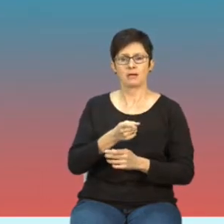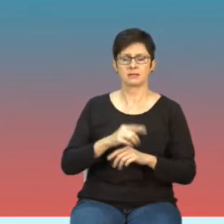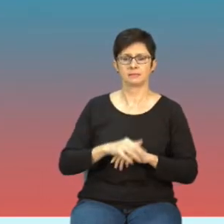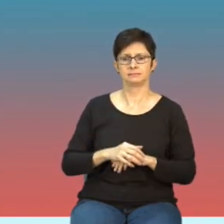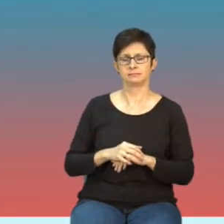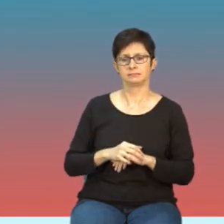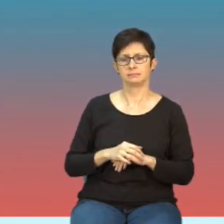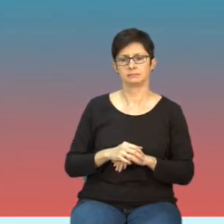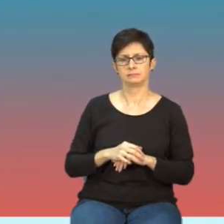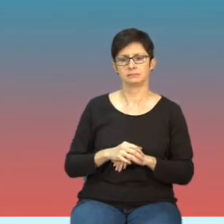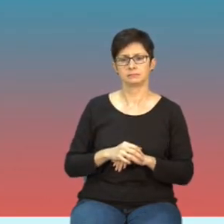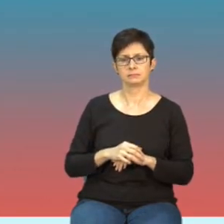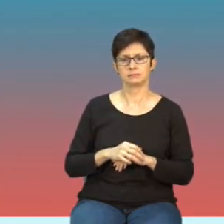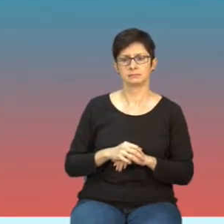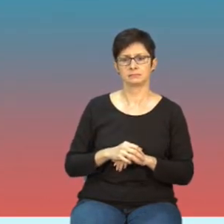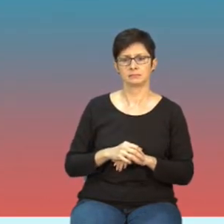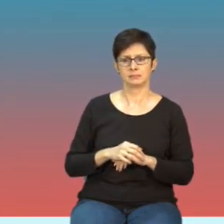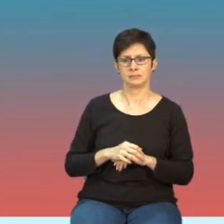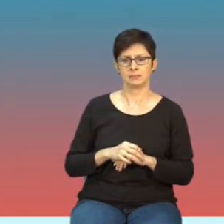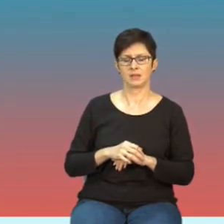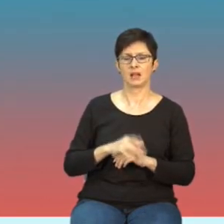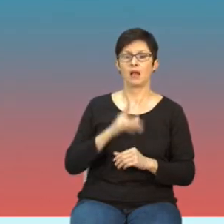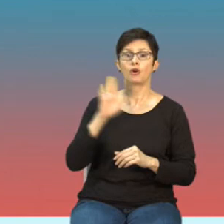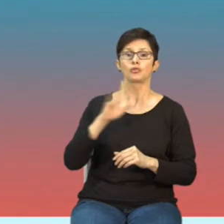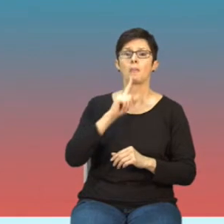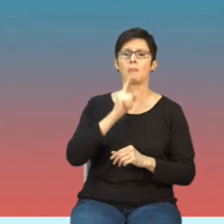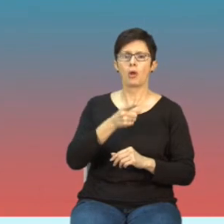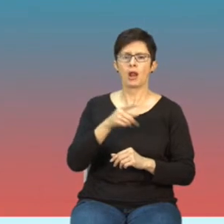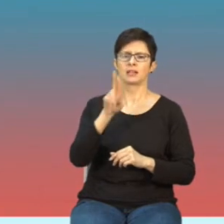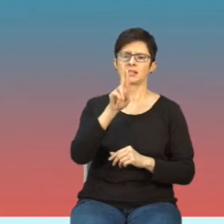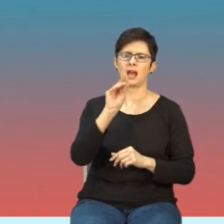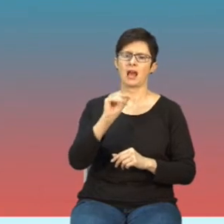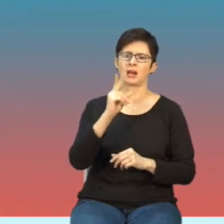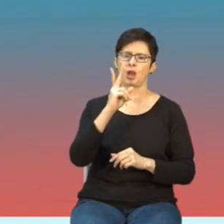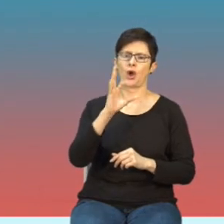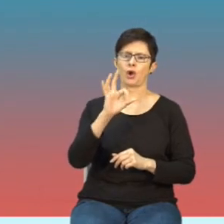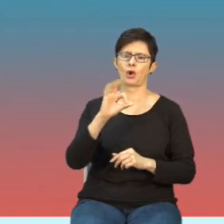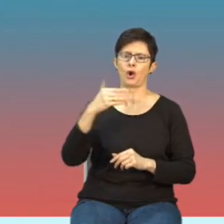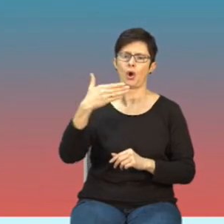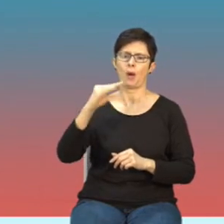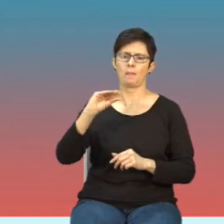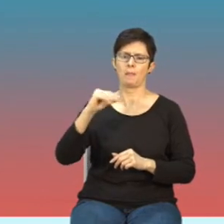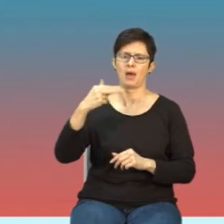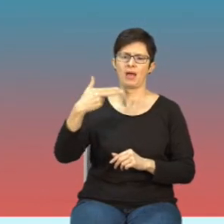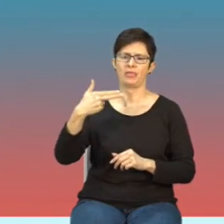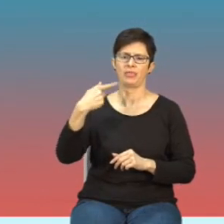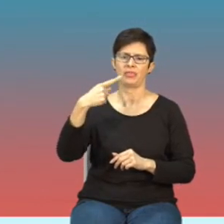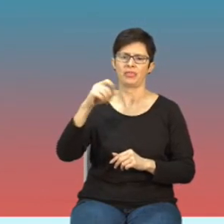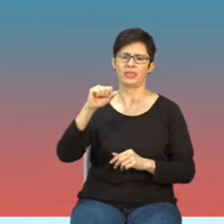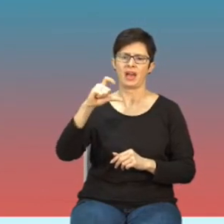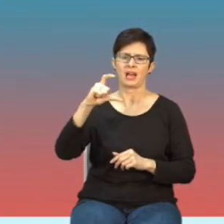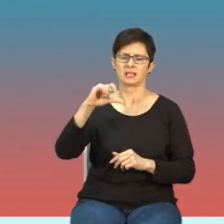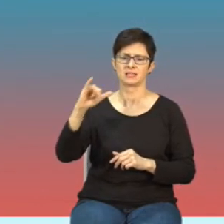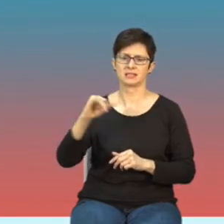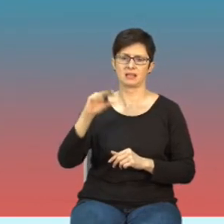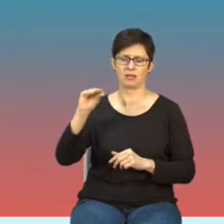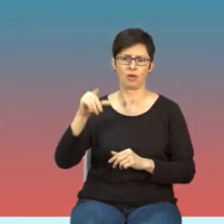rekomendacji nie trzeba stosować dlatego jak jak ja mówię że większość krajów